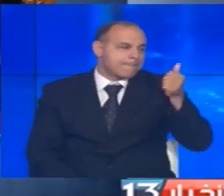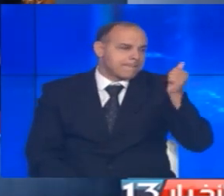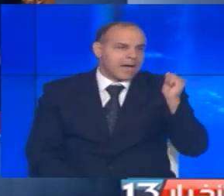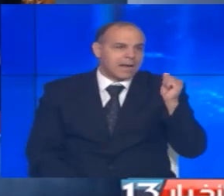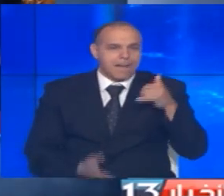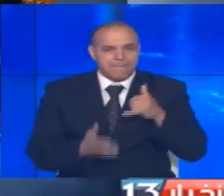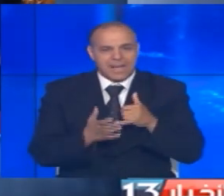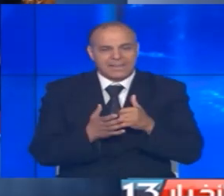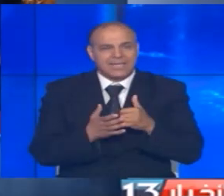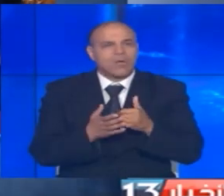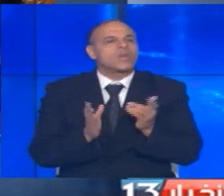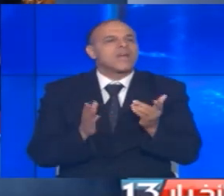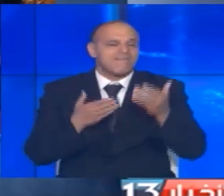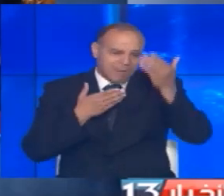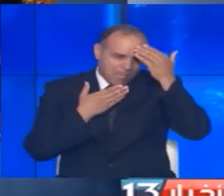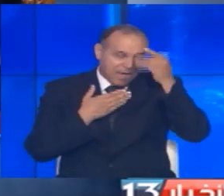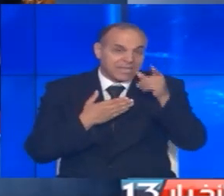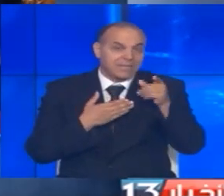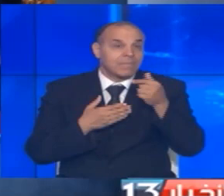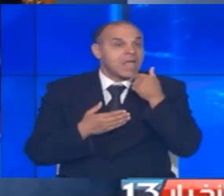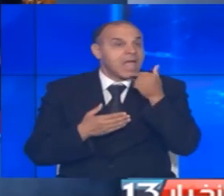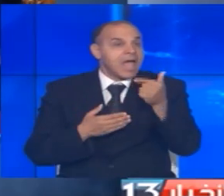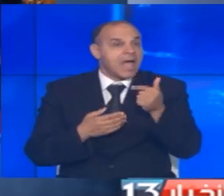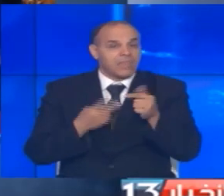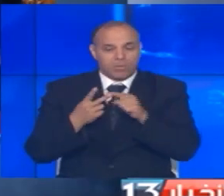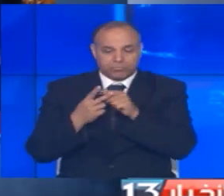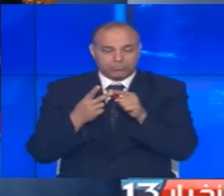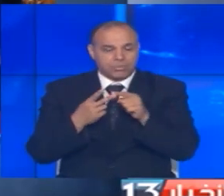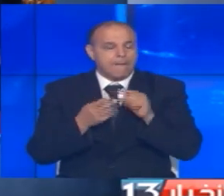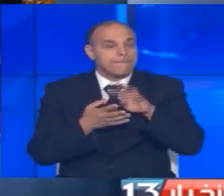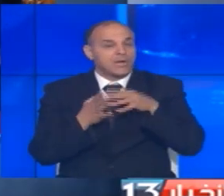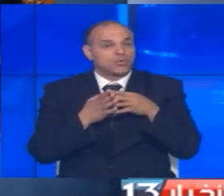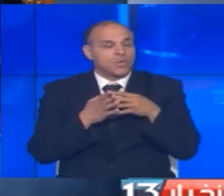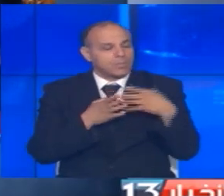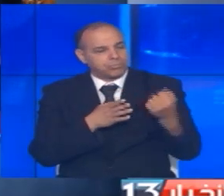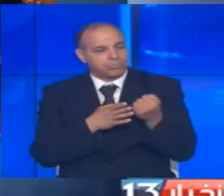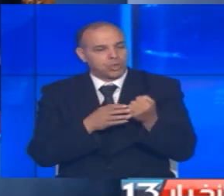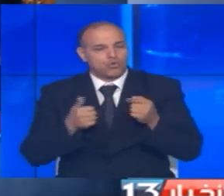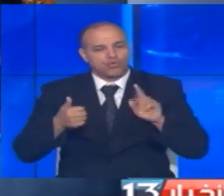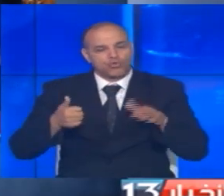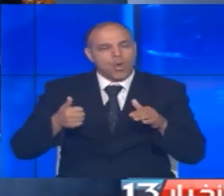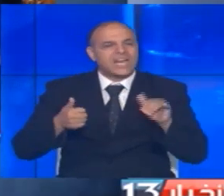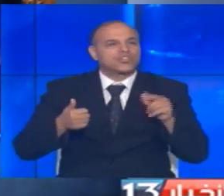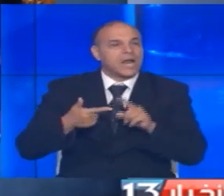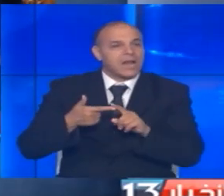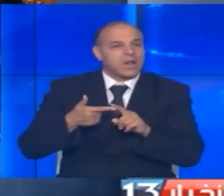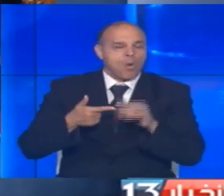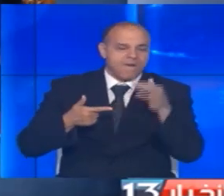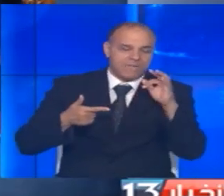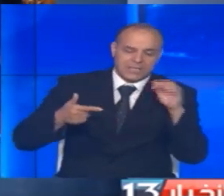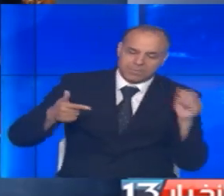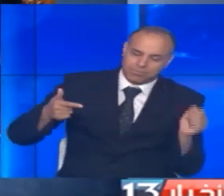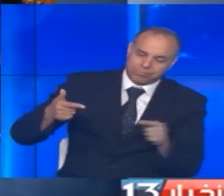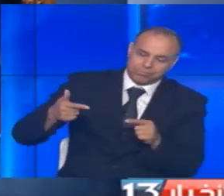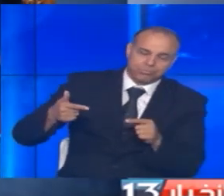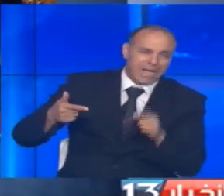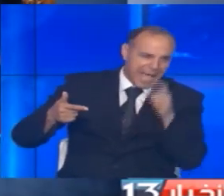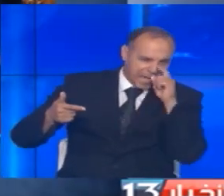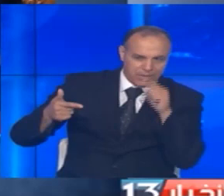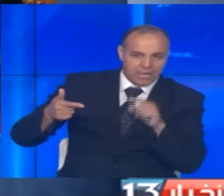أمس مدينة طنجة المغربية وحملت ثنائية برشلونة توقيع كل من جيرارد بيكي والفرنسي عثمان